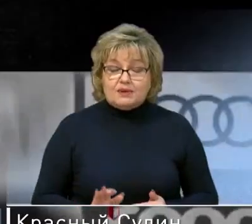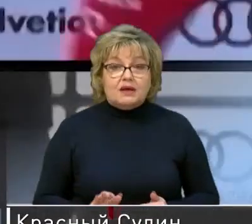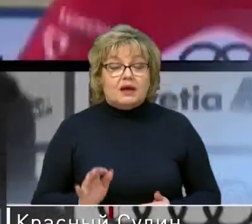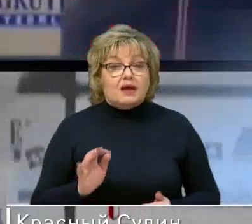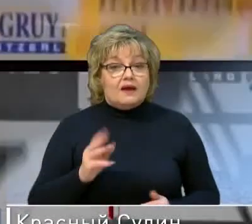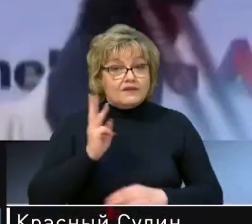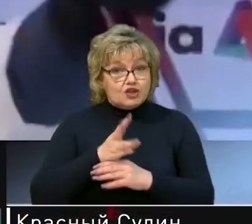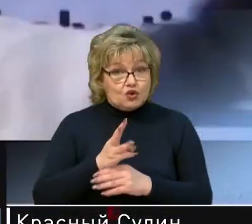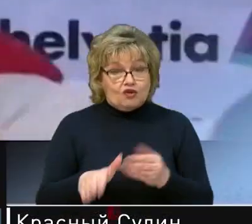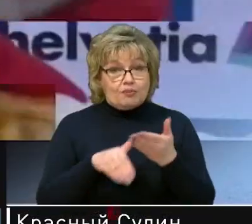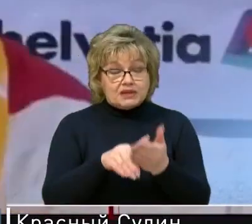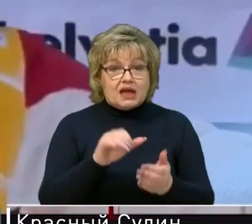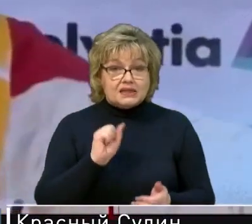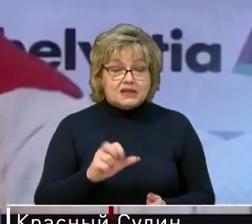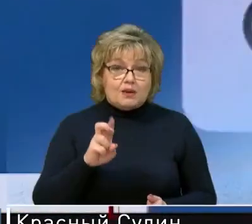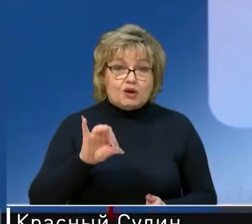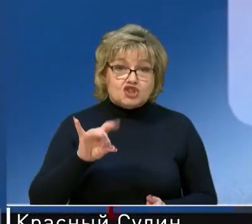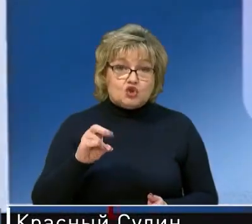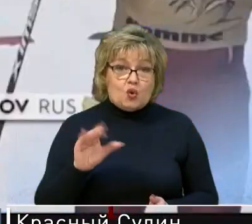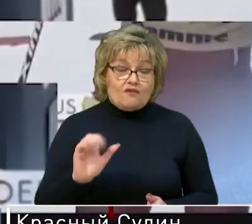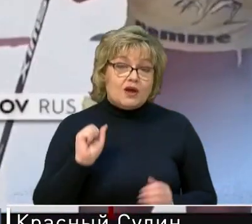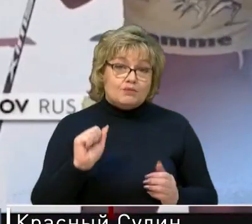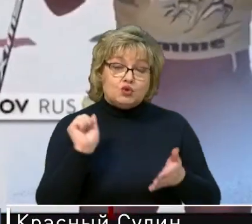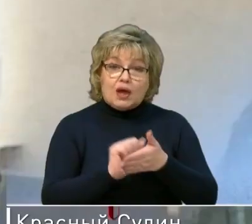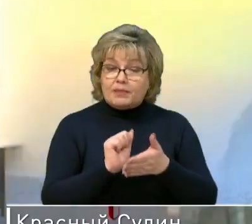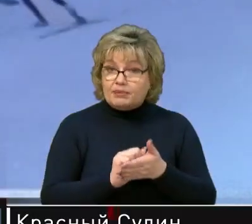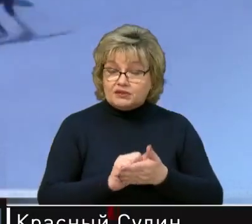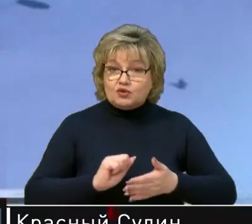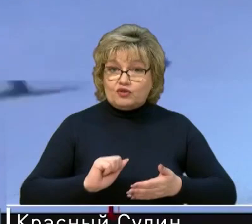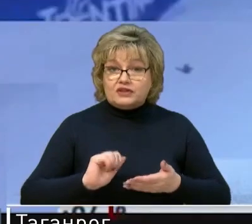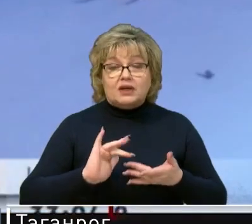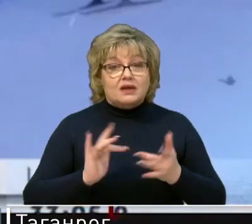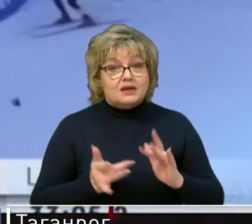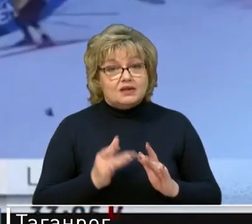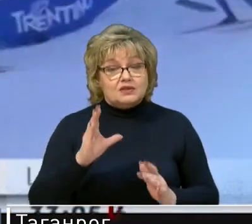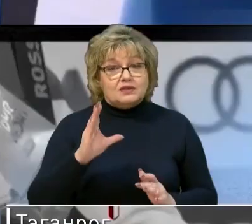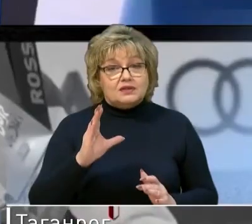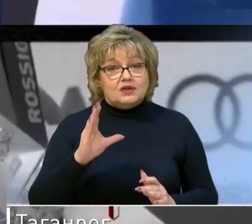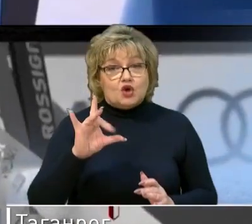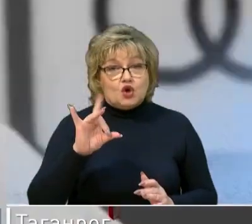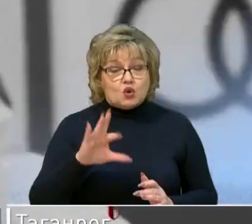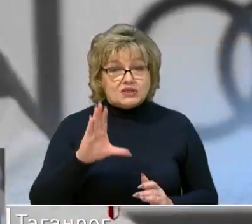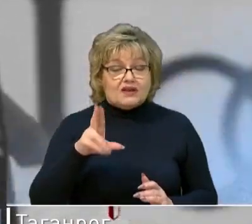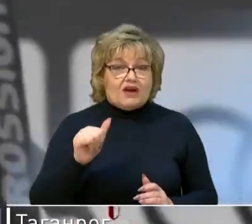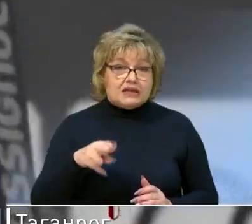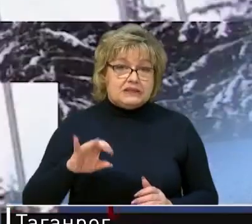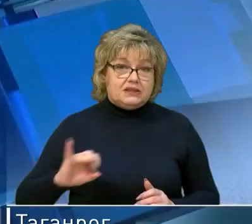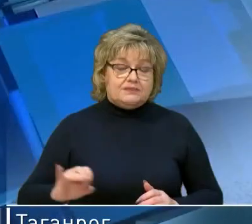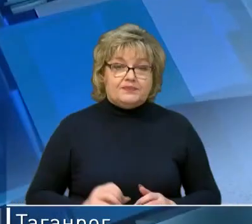Видеоролики в поддержку Александра Большунова будут опубликованы в официальных аккаунтах соцсетей Росгвардии.